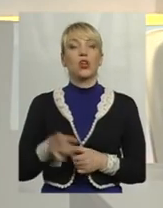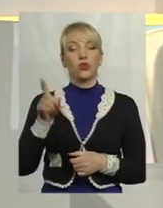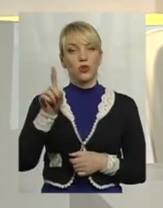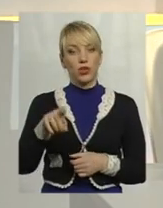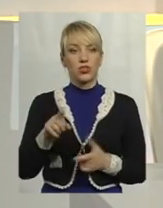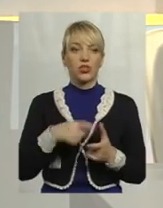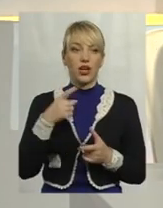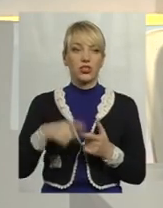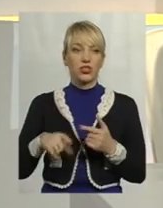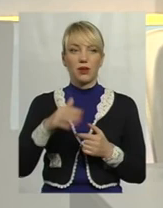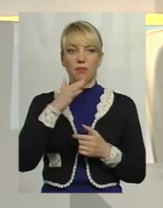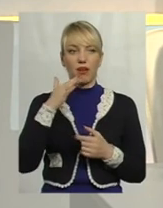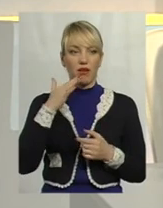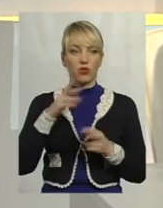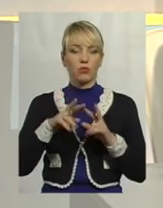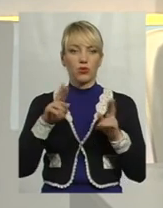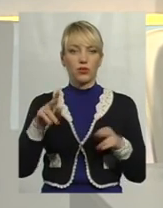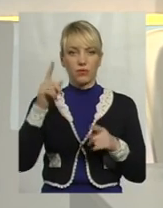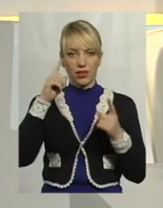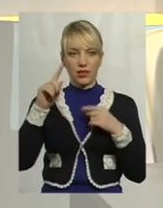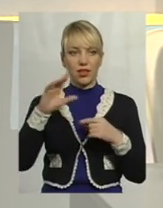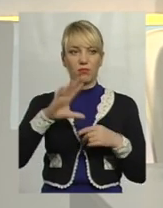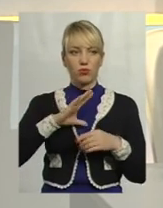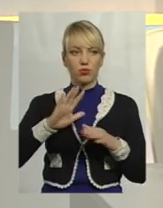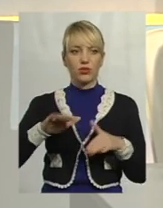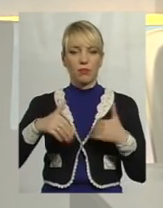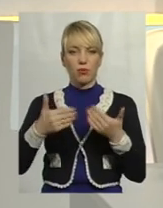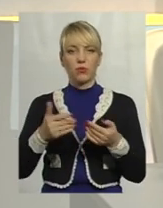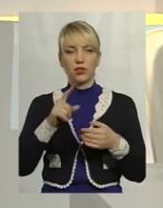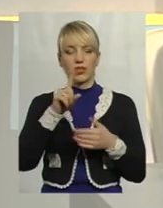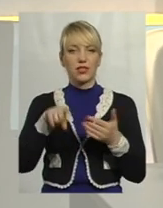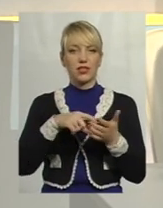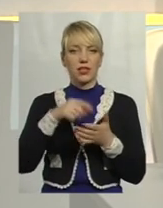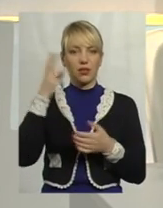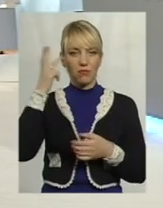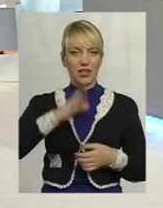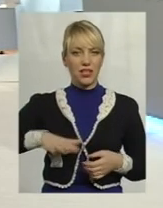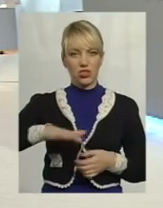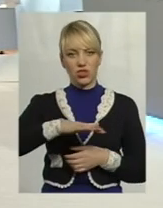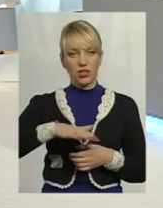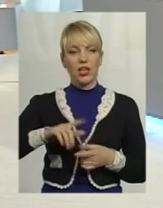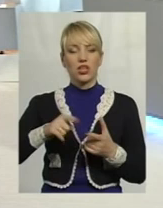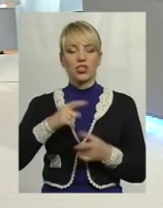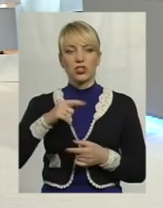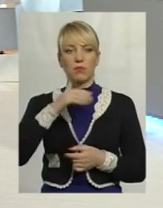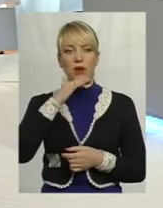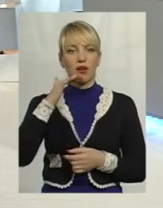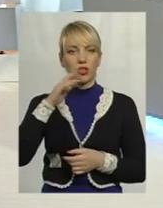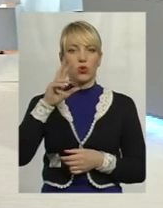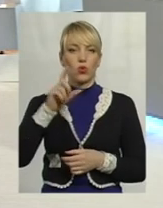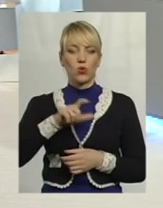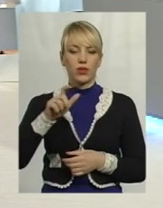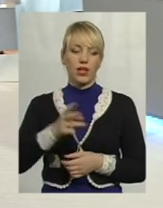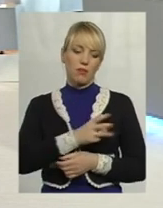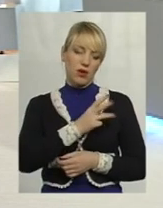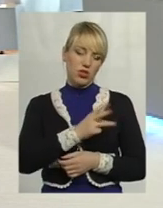а чи багато подібних ідей було запропоновано в Хмельниччині? Чи багато людей бажали стати